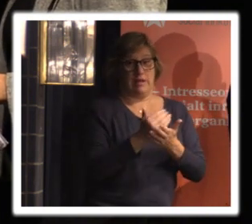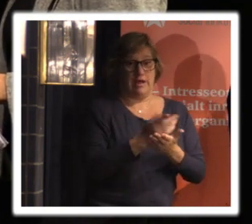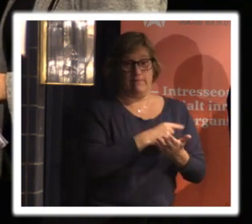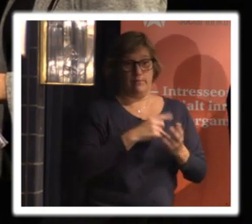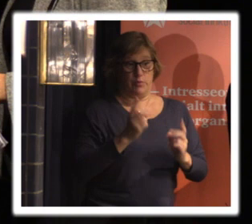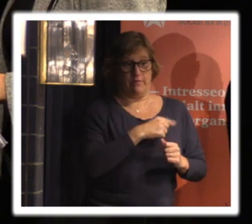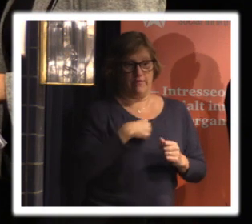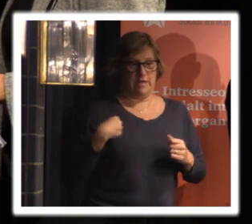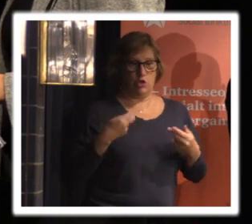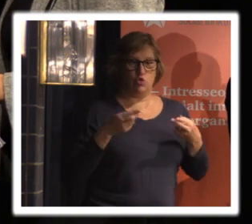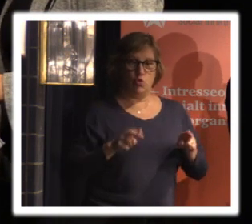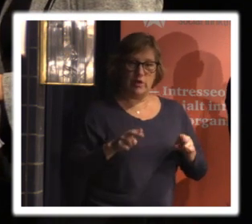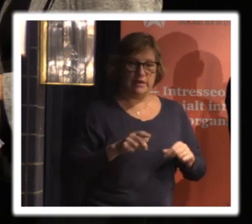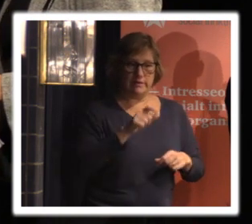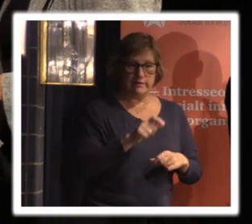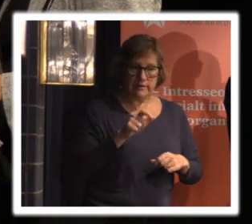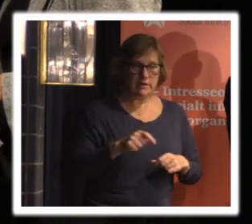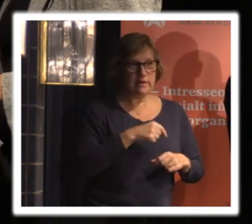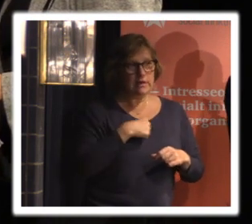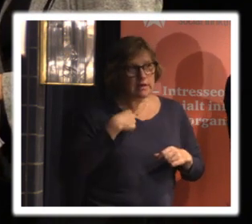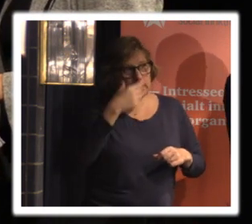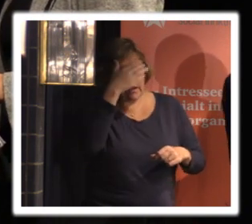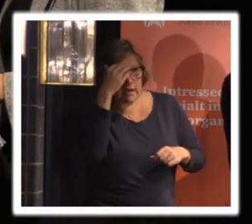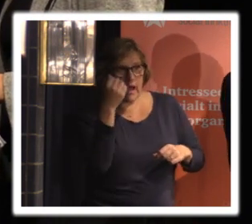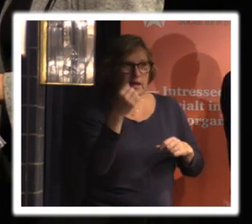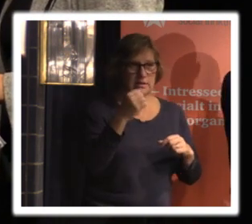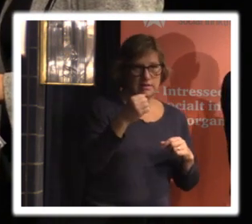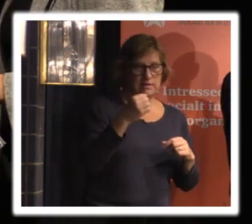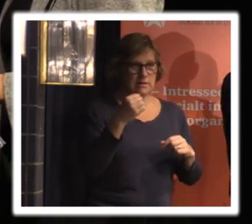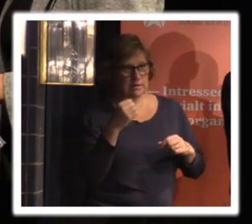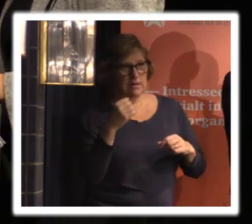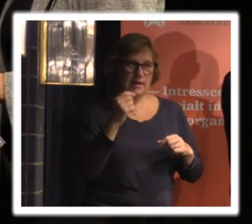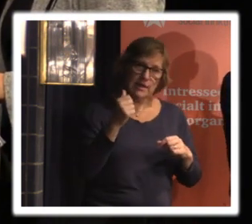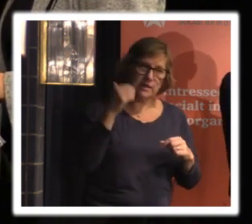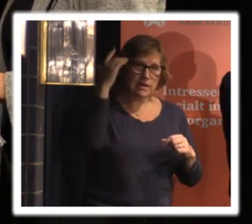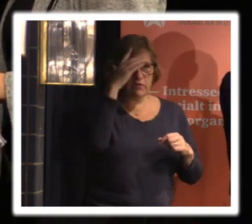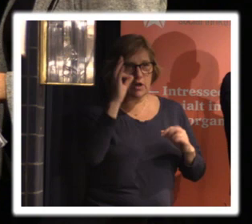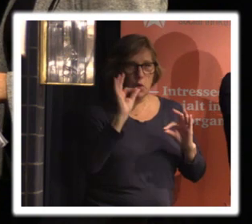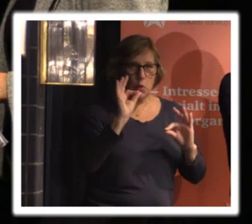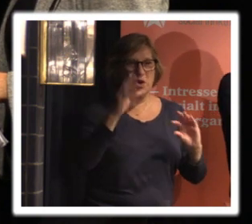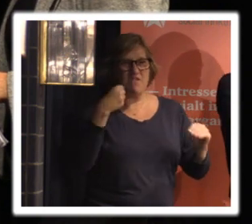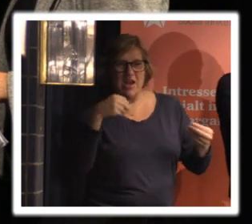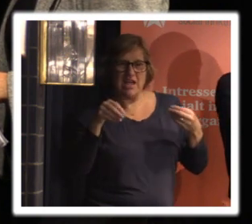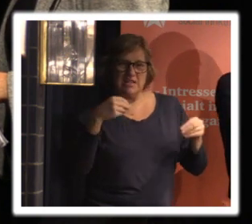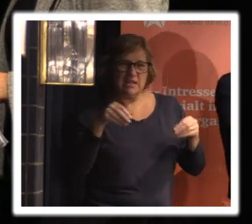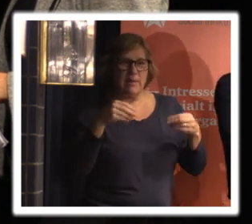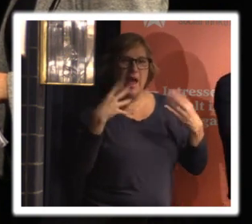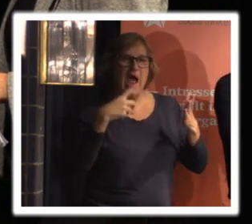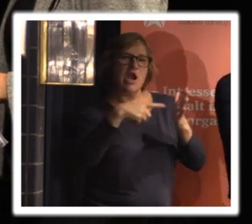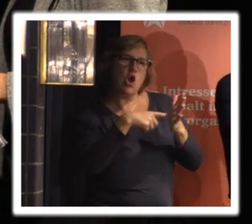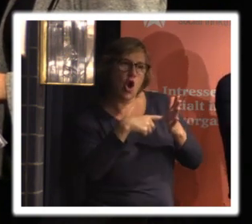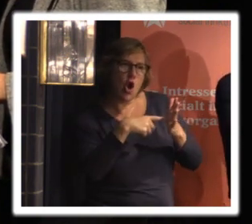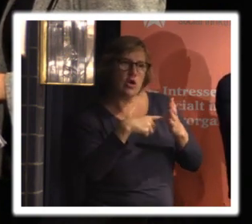jurister också hjälpa till att liksom känna på flexibiliteten i lagen liksom hur långt sträcker sig de här skrivningarna